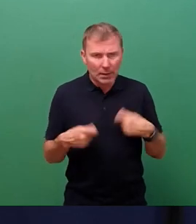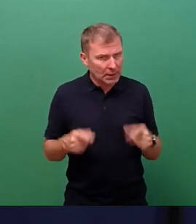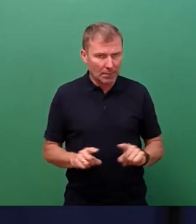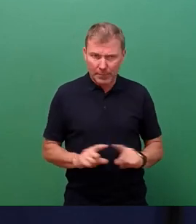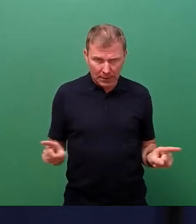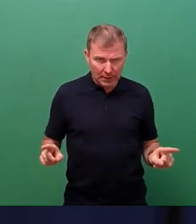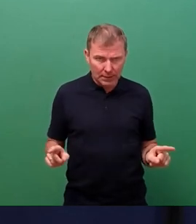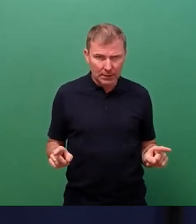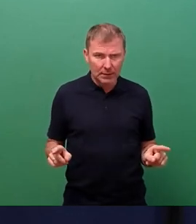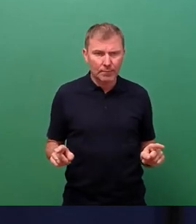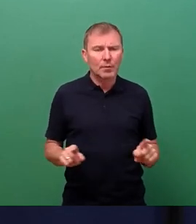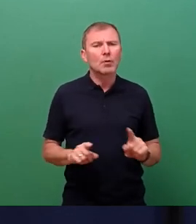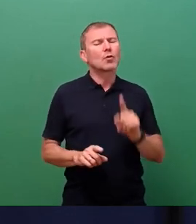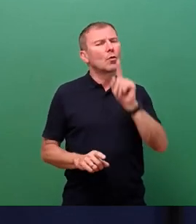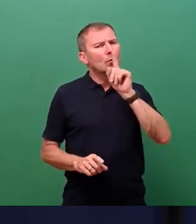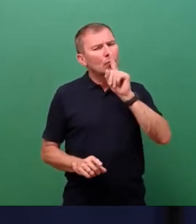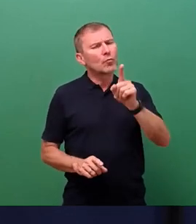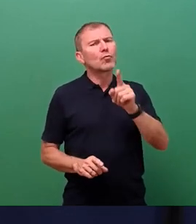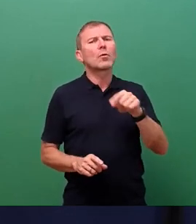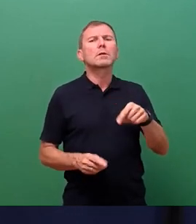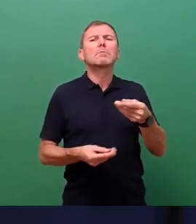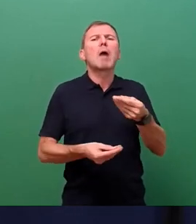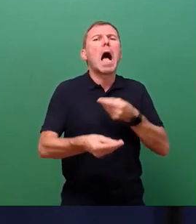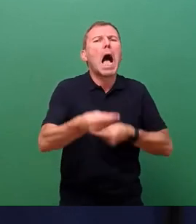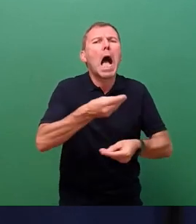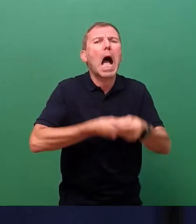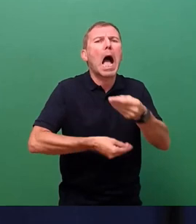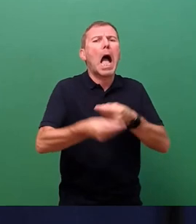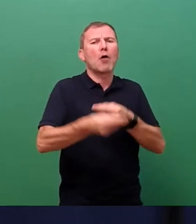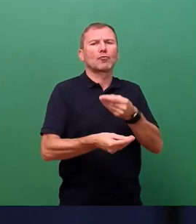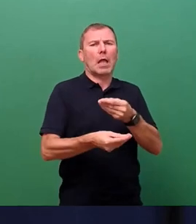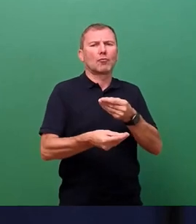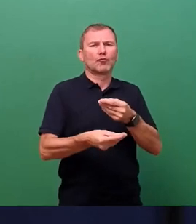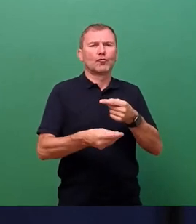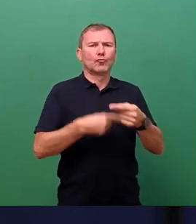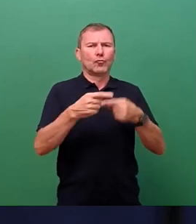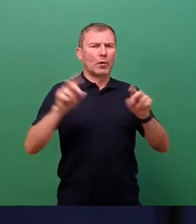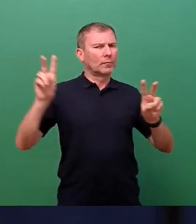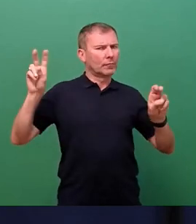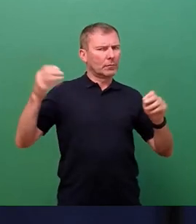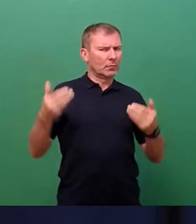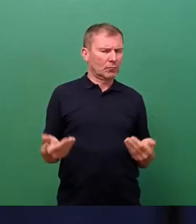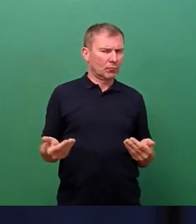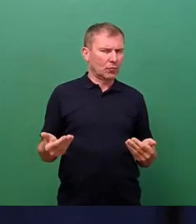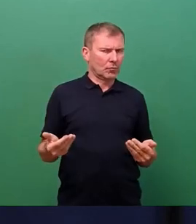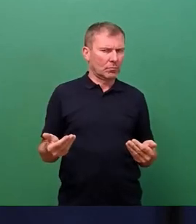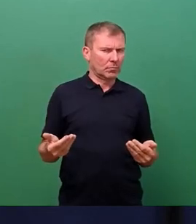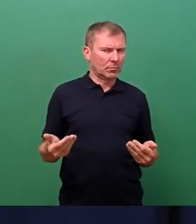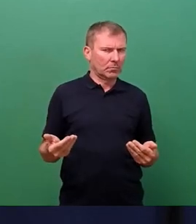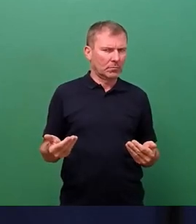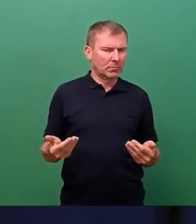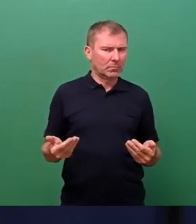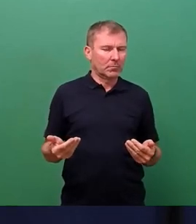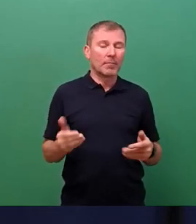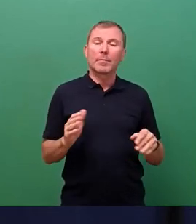sich lediglich in einem Austausch mit der Vonovia, Zitat, befinde. Ein Artikel in der